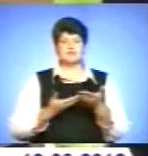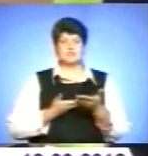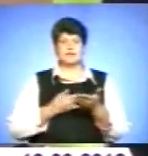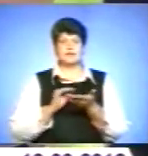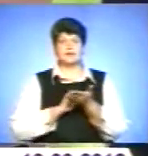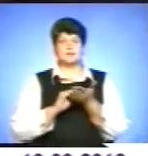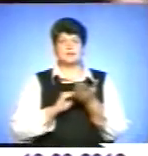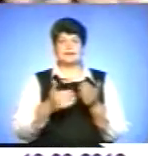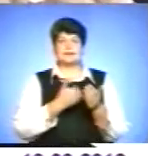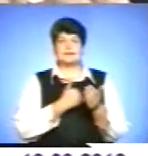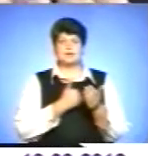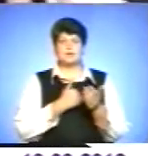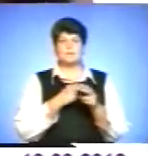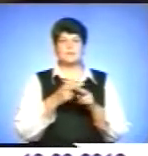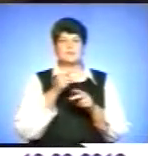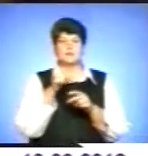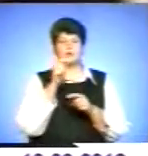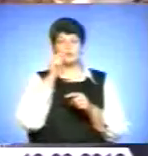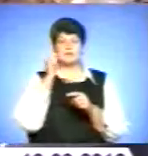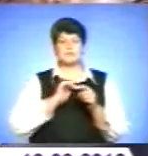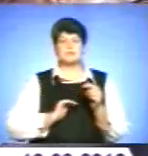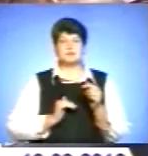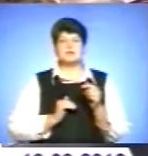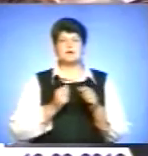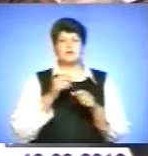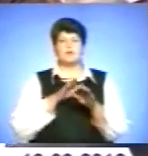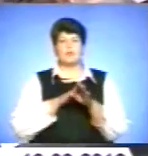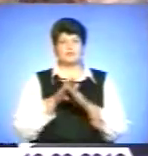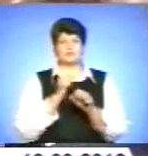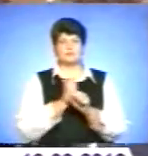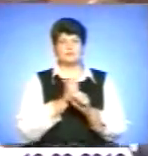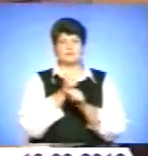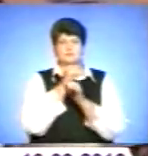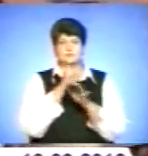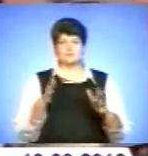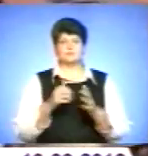папері ініціатив. Без них українські підприємці поки що повноцінно працювати не зможуть.